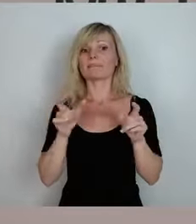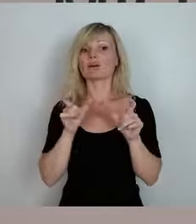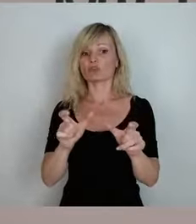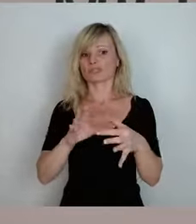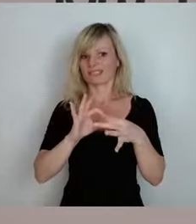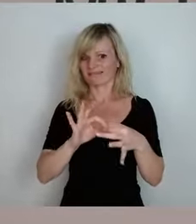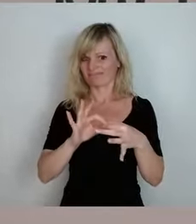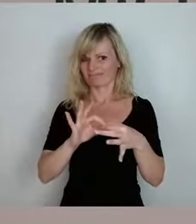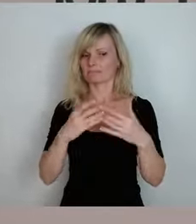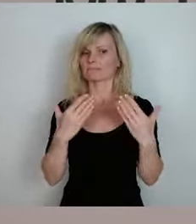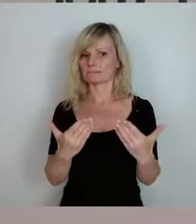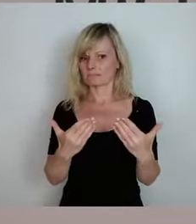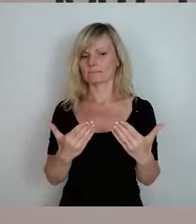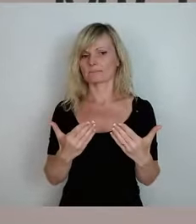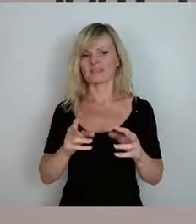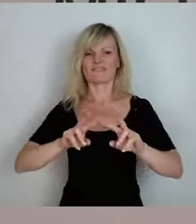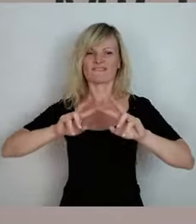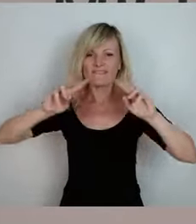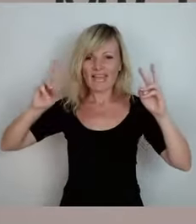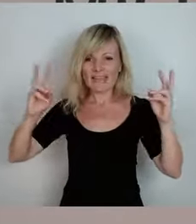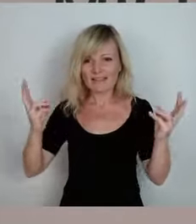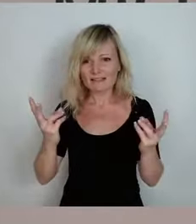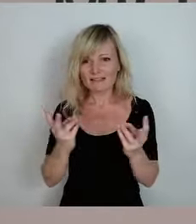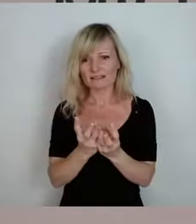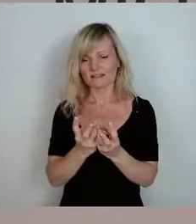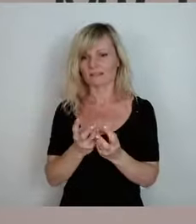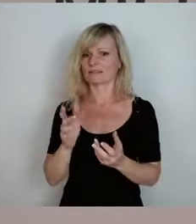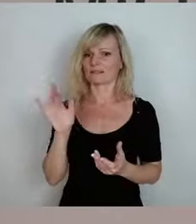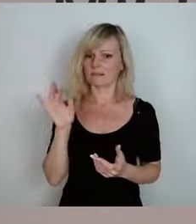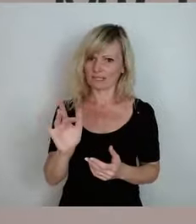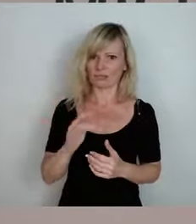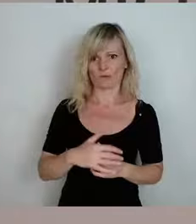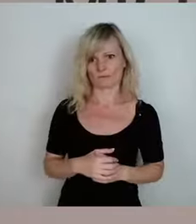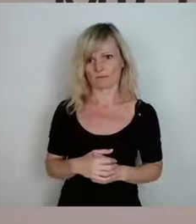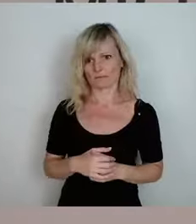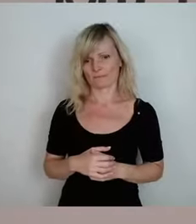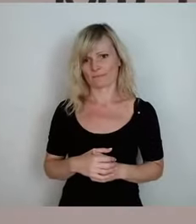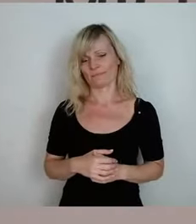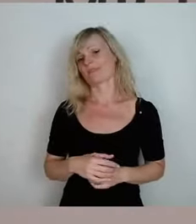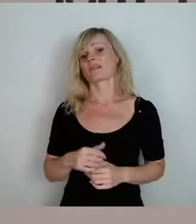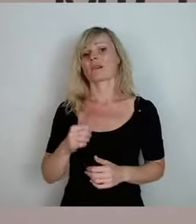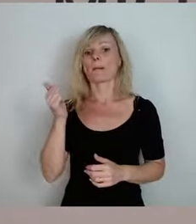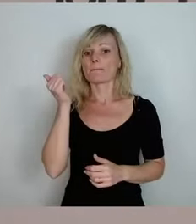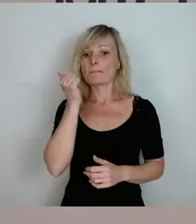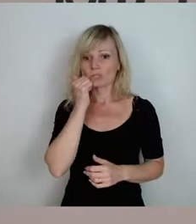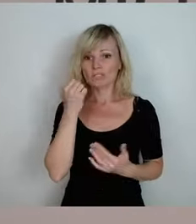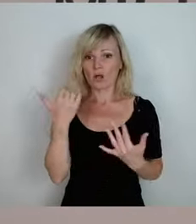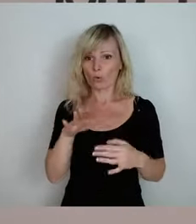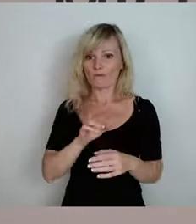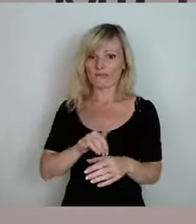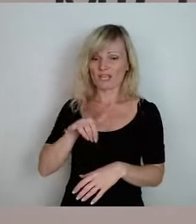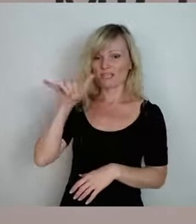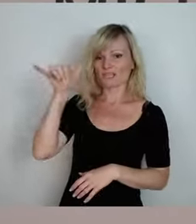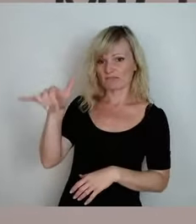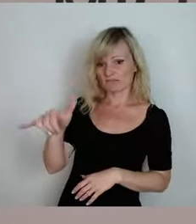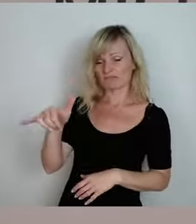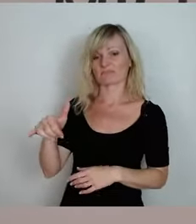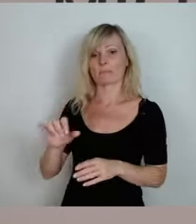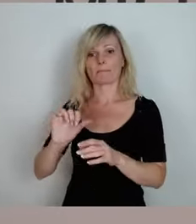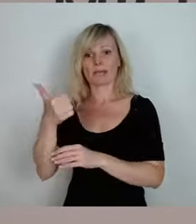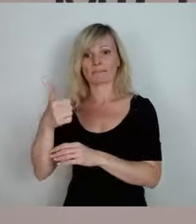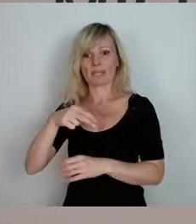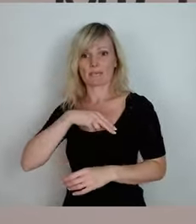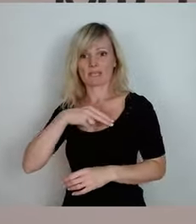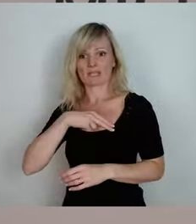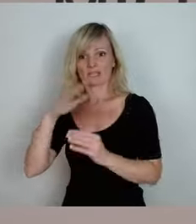betrifft die ganze Welt. Und ich war jetzt in Moskau, habe dort mit dem Premierminister gesprochen und dem Vizepremier und die haben mit mir über Klimaschutz